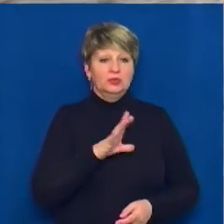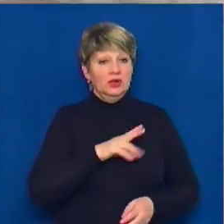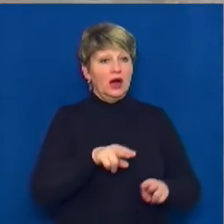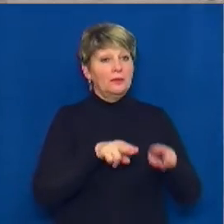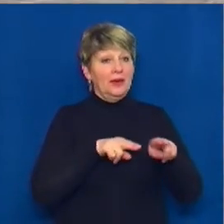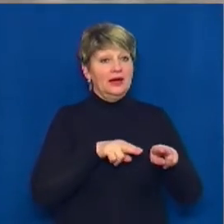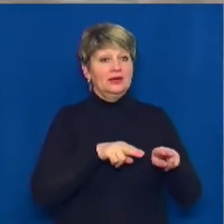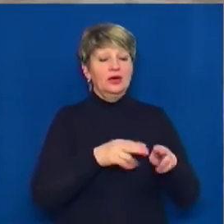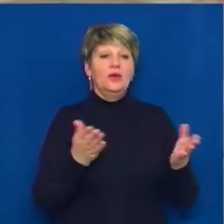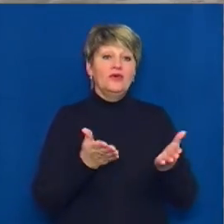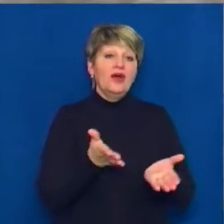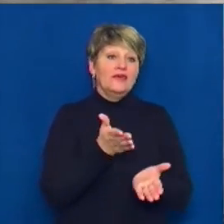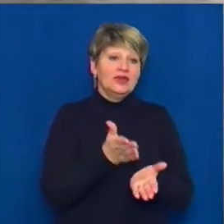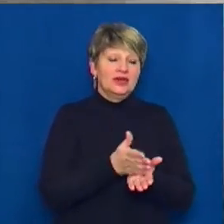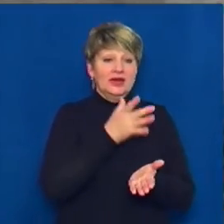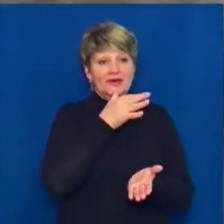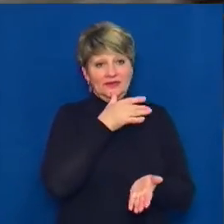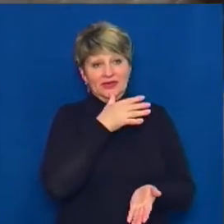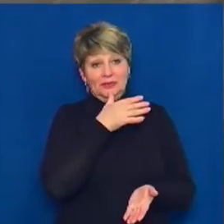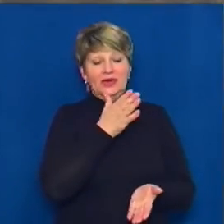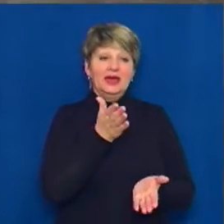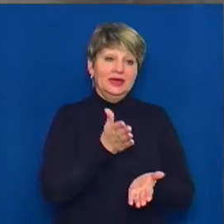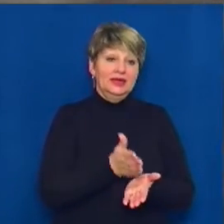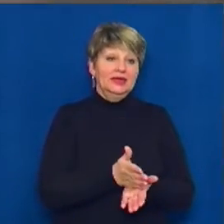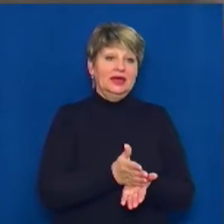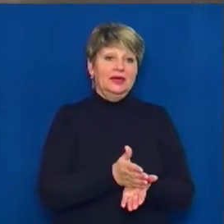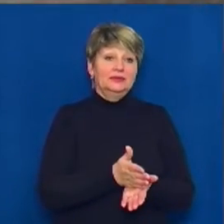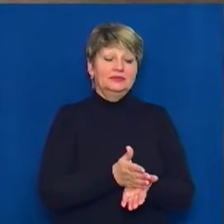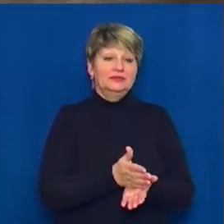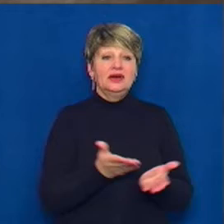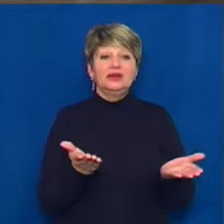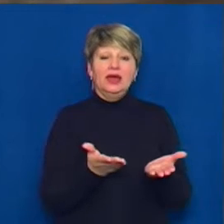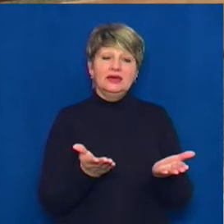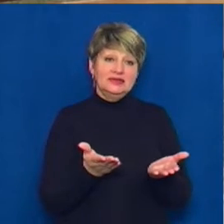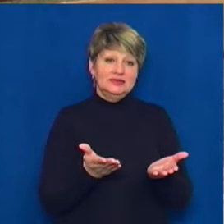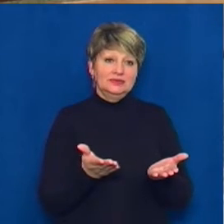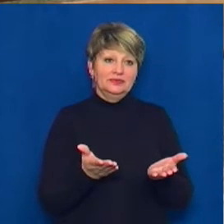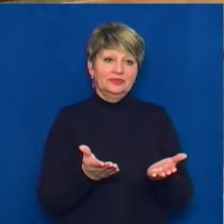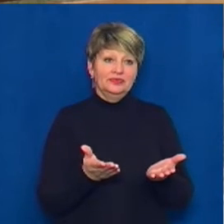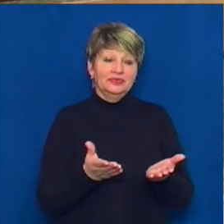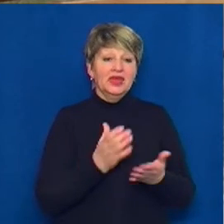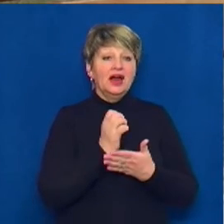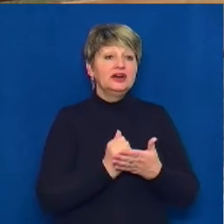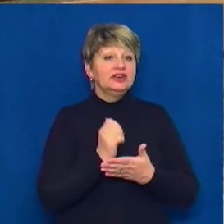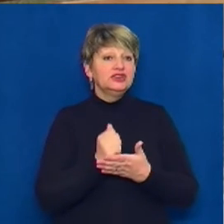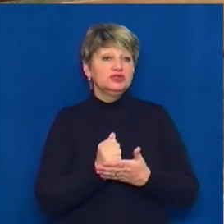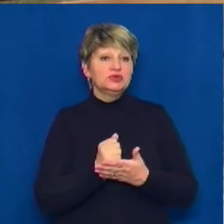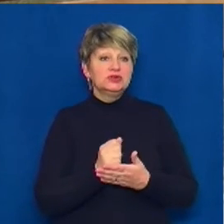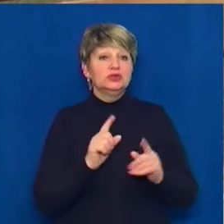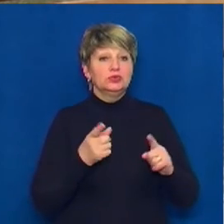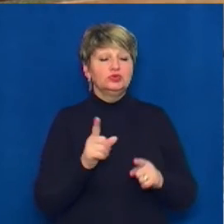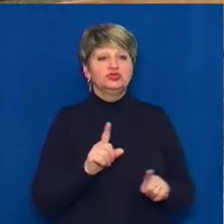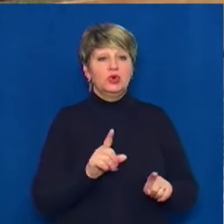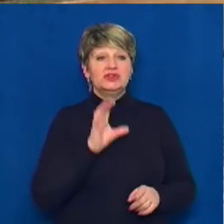в якого є час, є якісь ресурси для цього всього, тому що